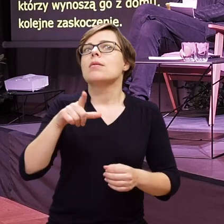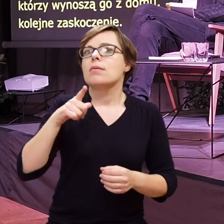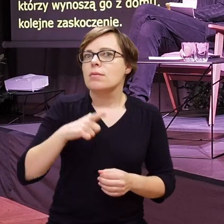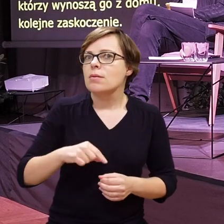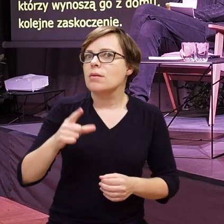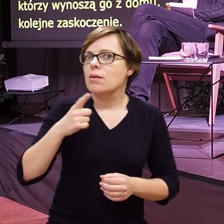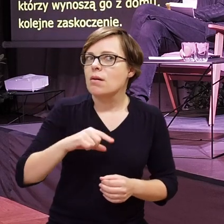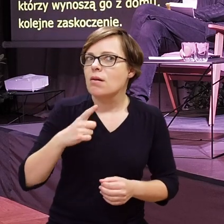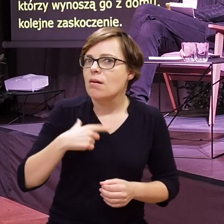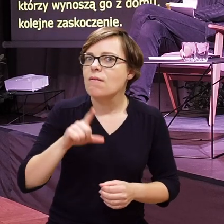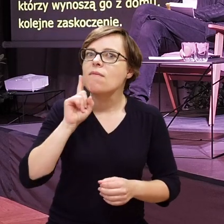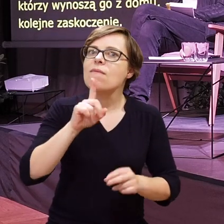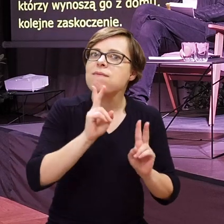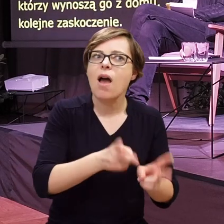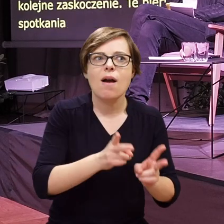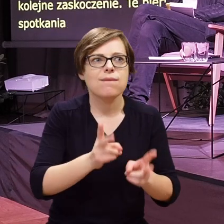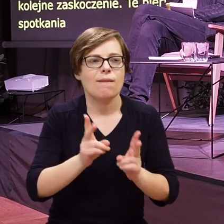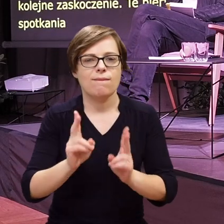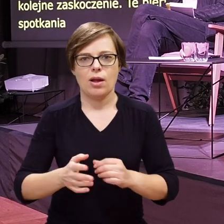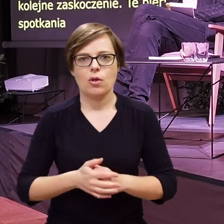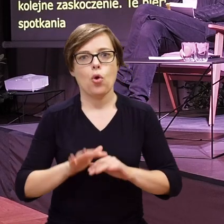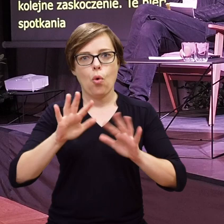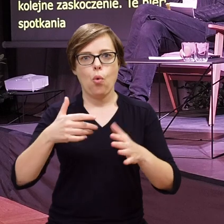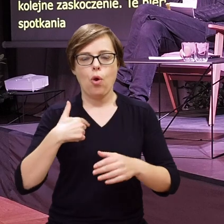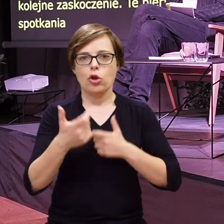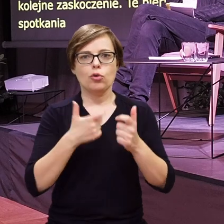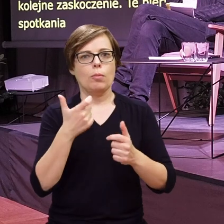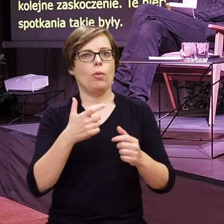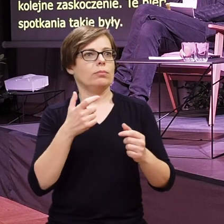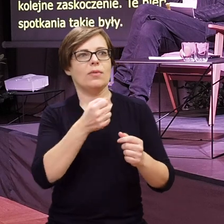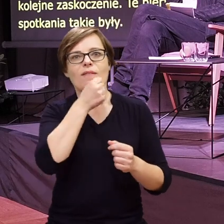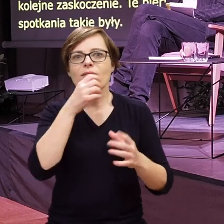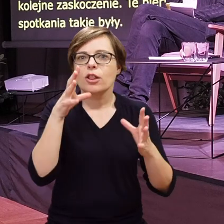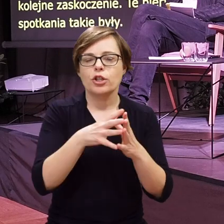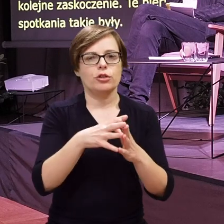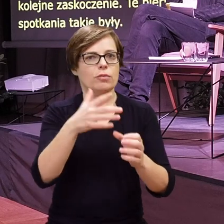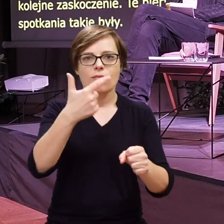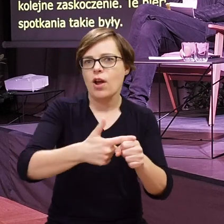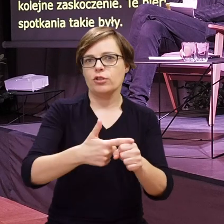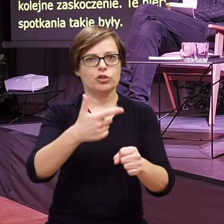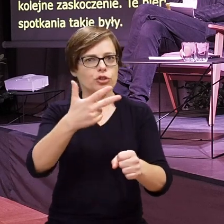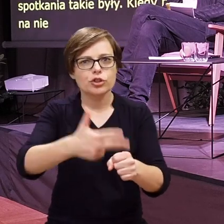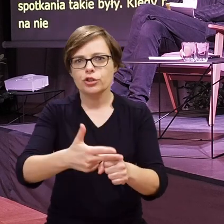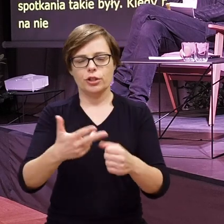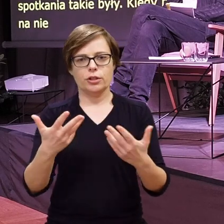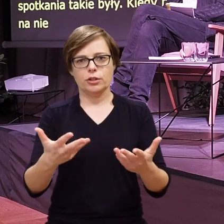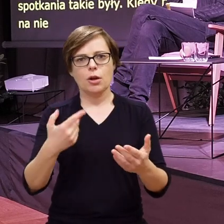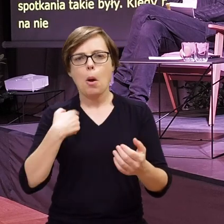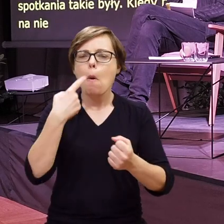utwierdzanie się w tym, że to tak naprawdę jest. Czyli zrobiłam 10 wywiadów, później 20, 30.